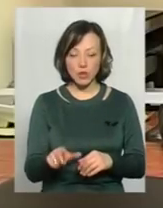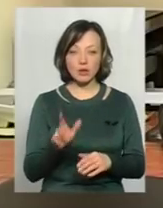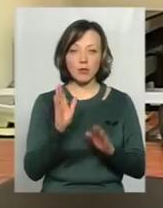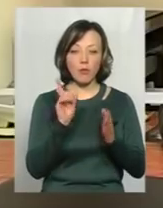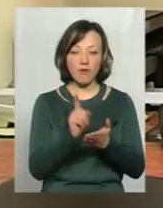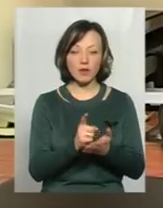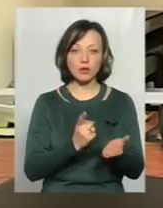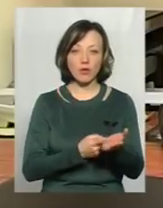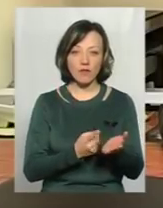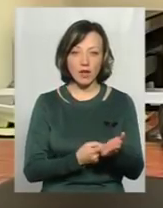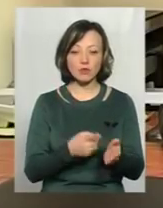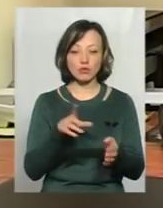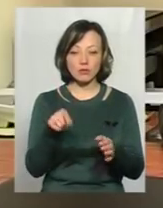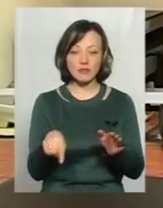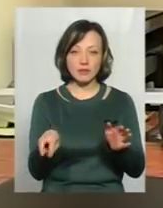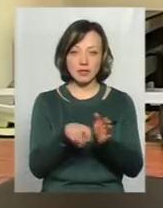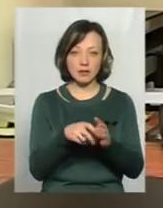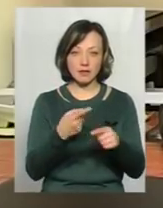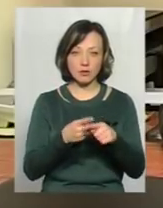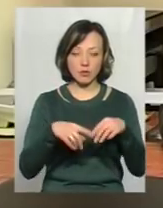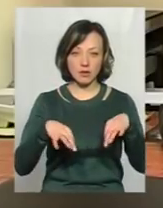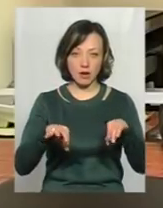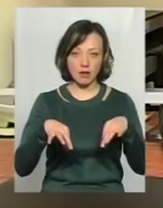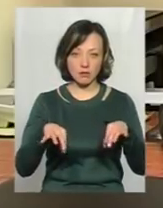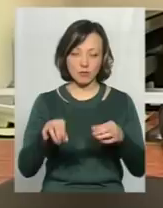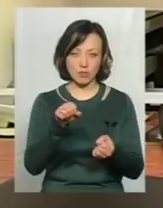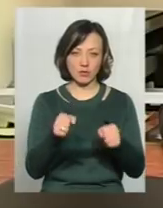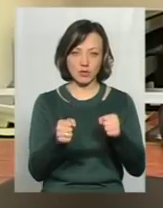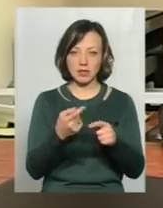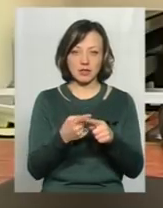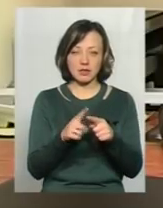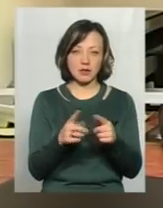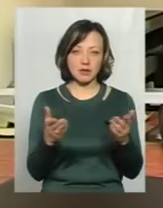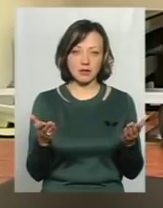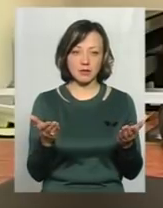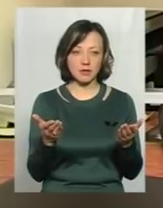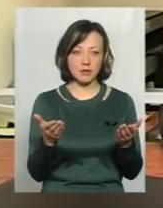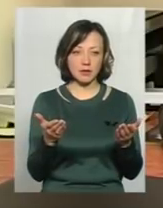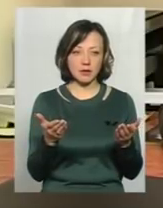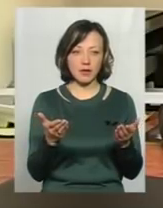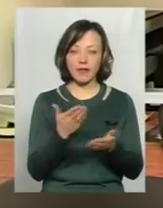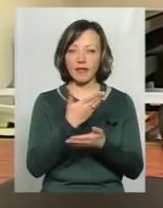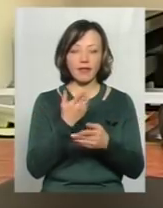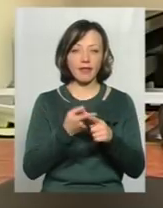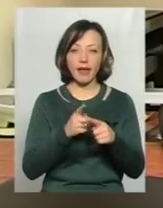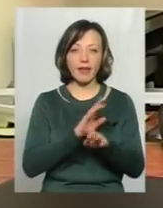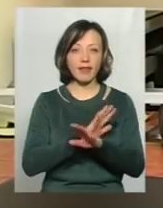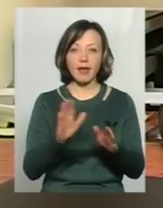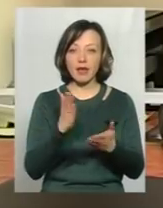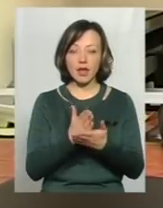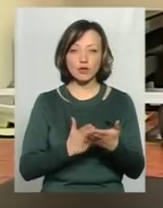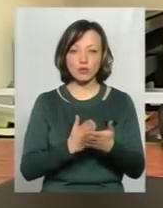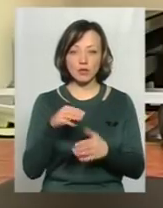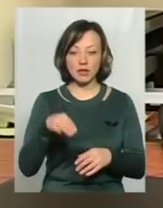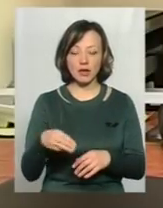довести, що вона їхала в цьому транспортному засобі, називаємо його так, і це